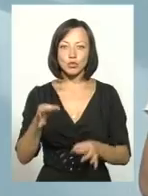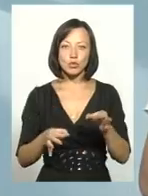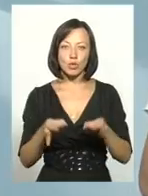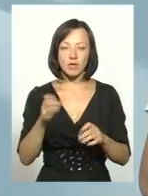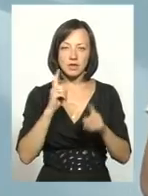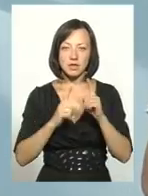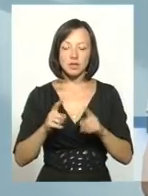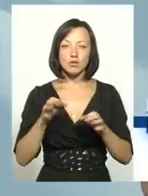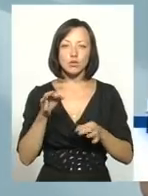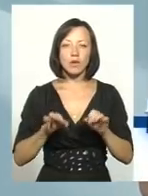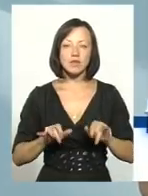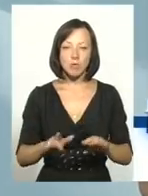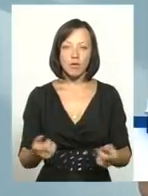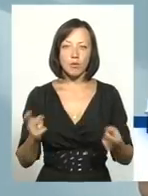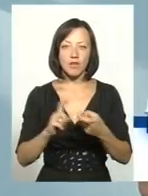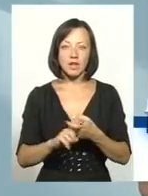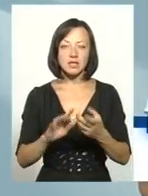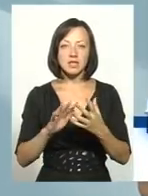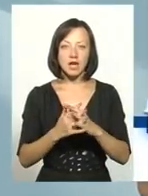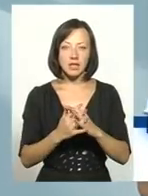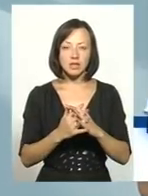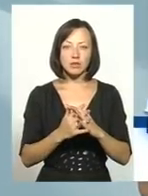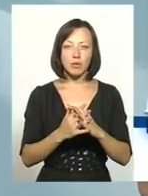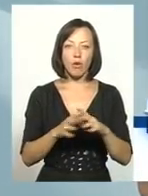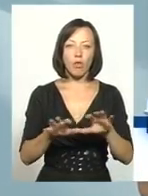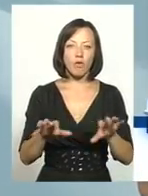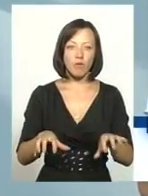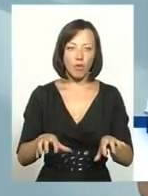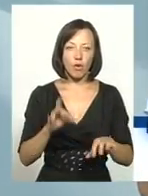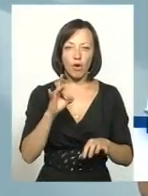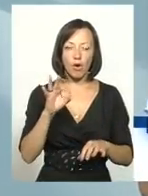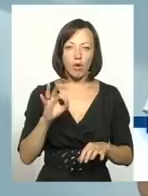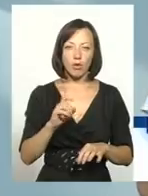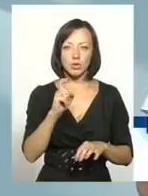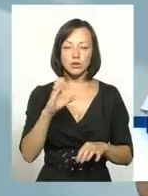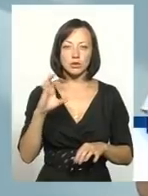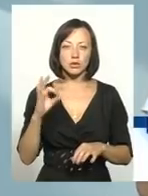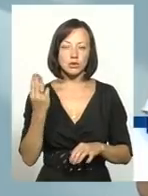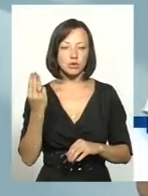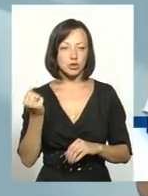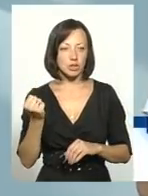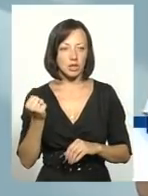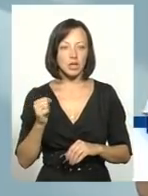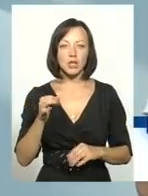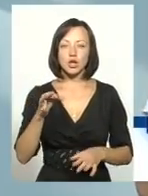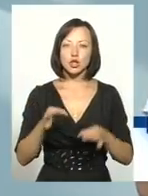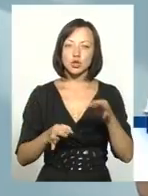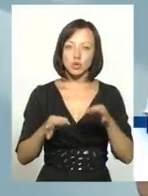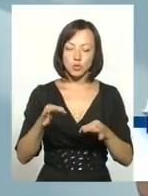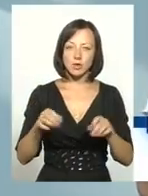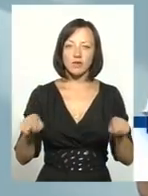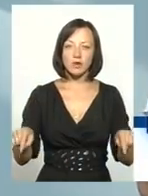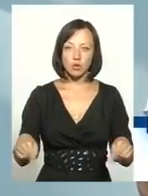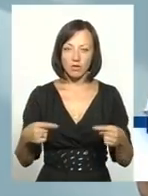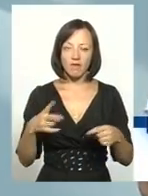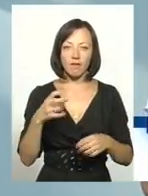судова справа, яка пов'язана з селищним, чи сільським точніше, головою Росошенським. І суд, наскільки мені відомо, відновив його